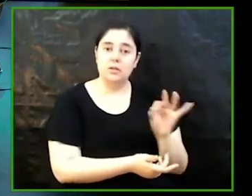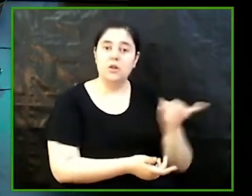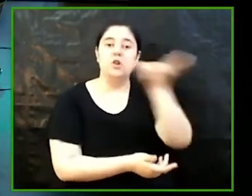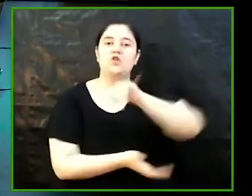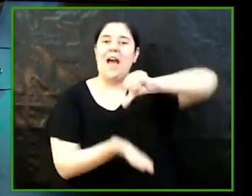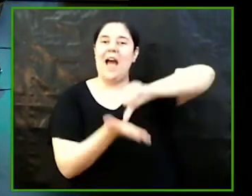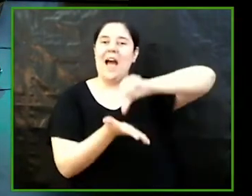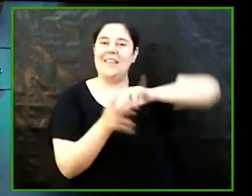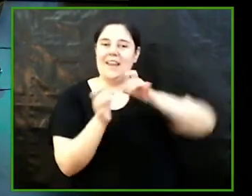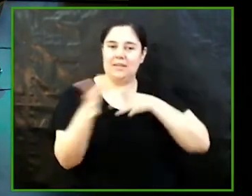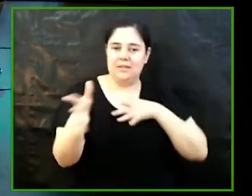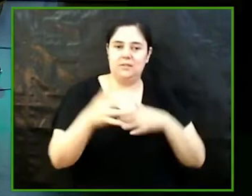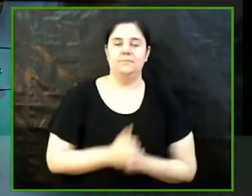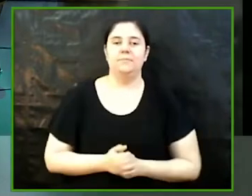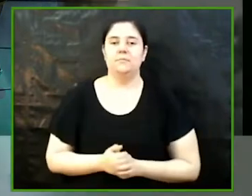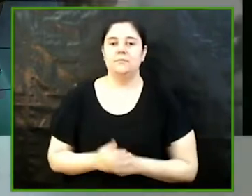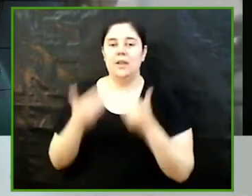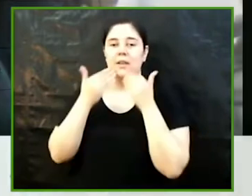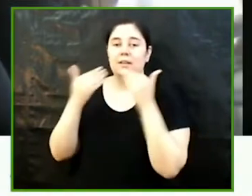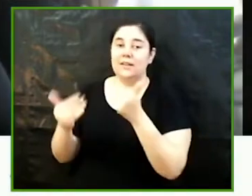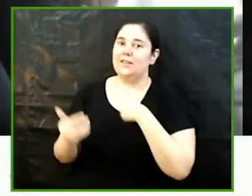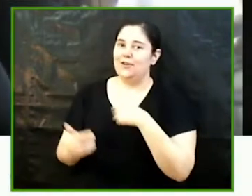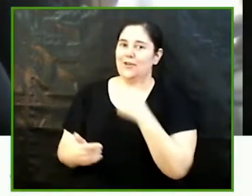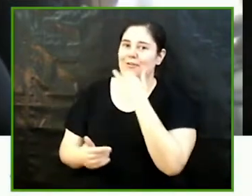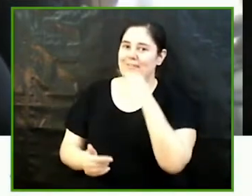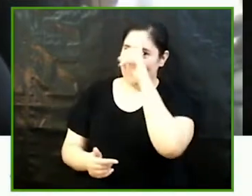Hola moltes gràcies ja sé que el títol és llarg